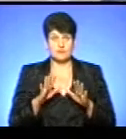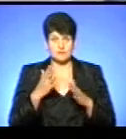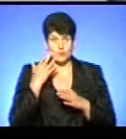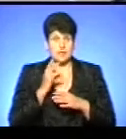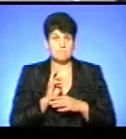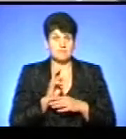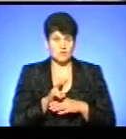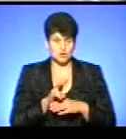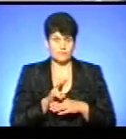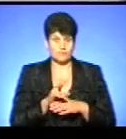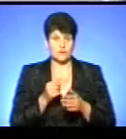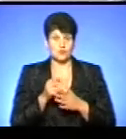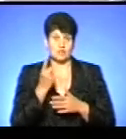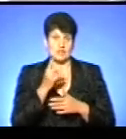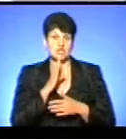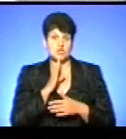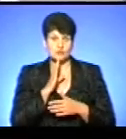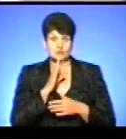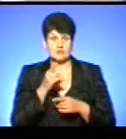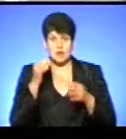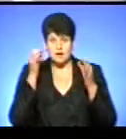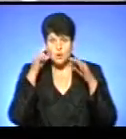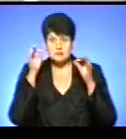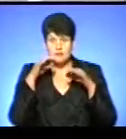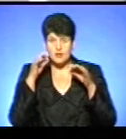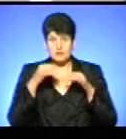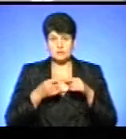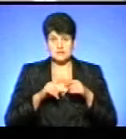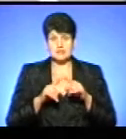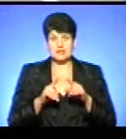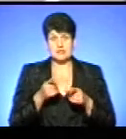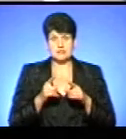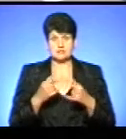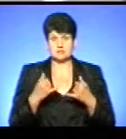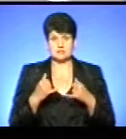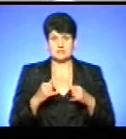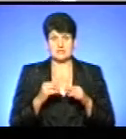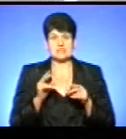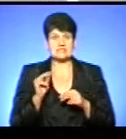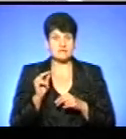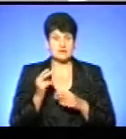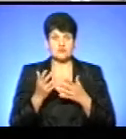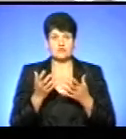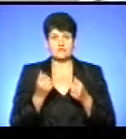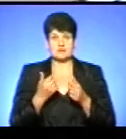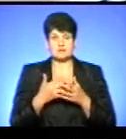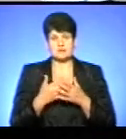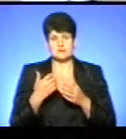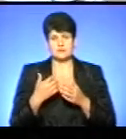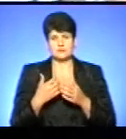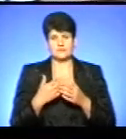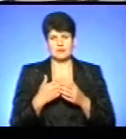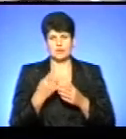наприклад, до однієї жіночки, то вона аж розплакалась. Тому що це дійсно шокуючі цифри. Якщо взяти середньостатистичну